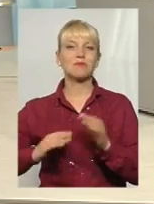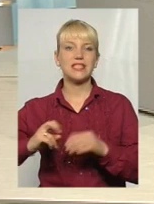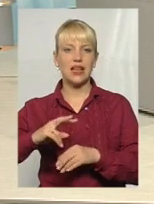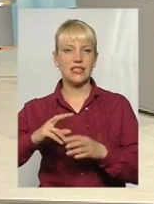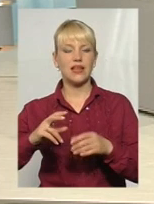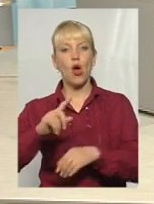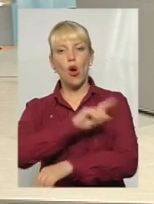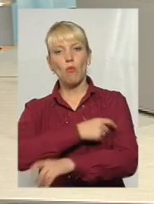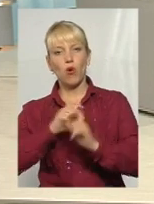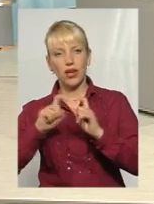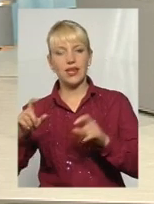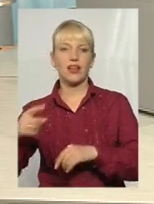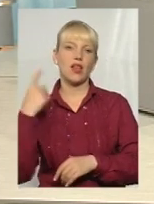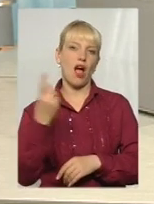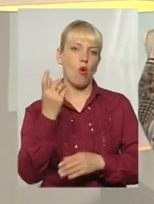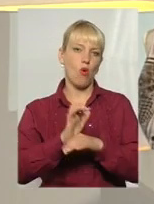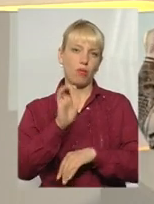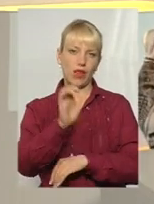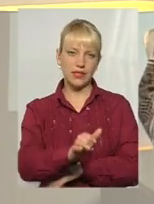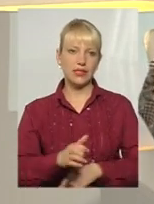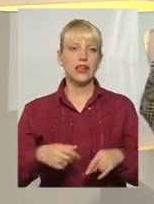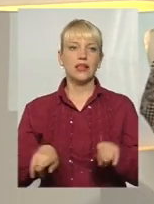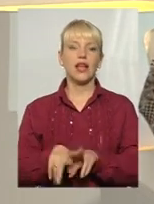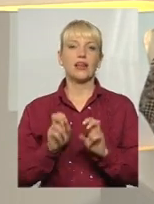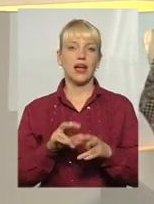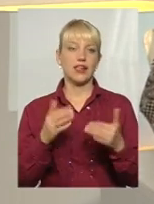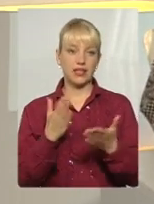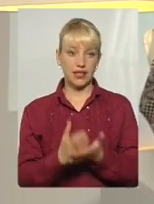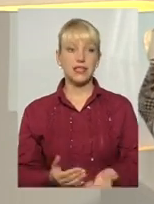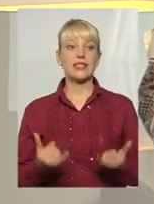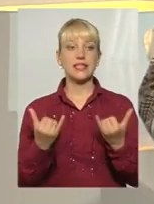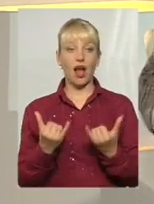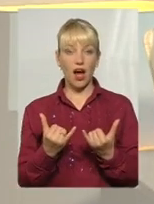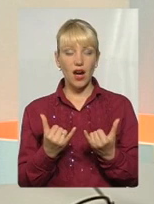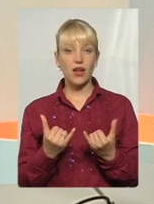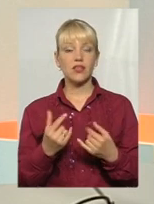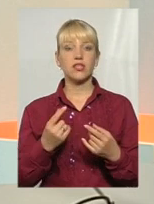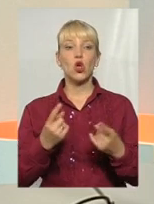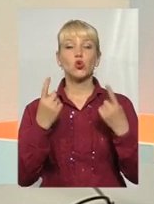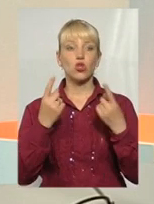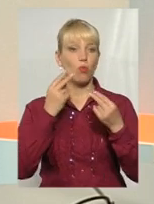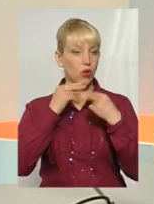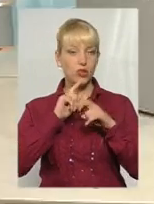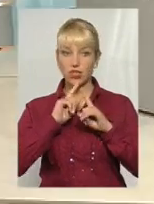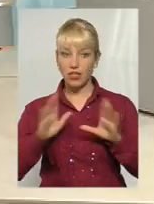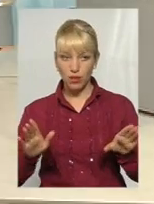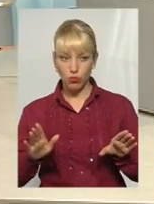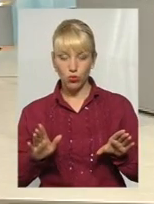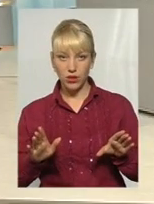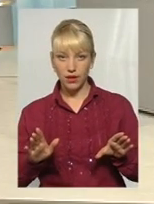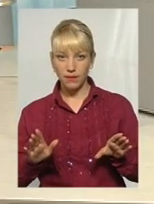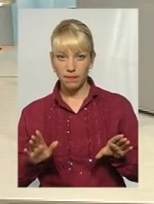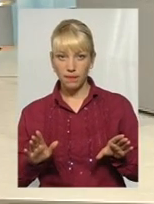обласні заклади. Тобто, по суті, так як є зараз, суттєвого покращення не буде? Ні, дивіться,